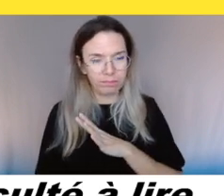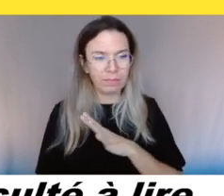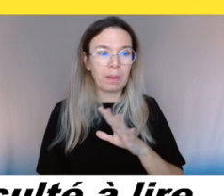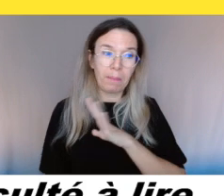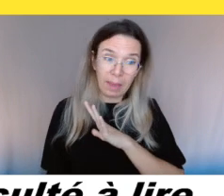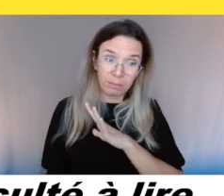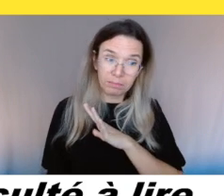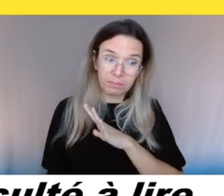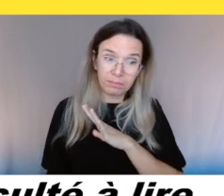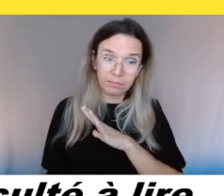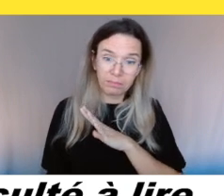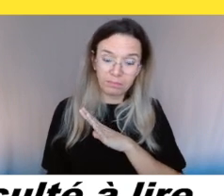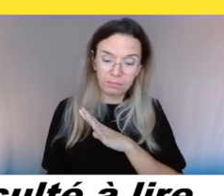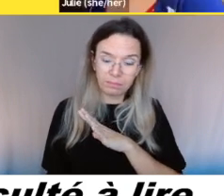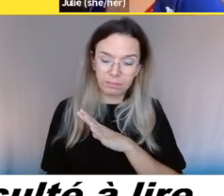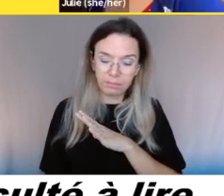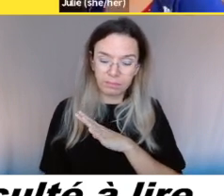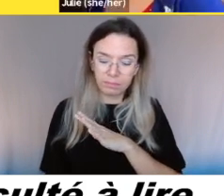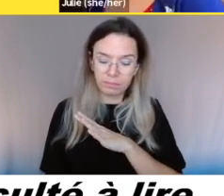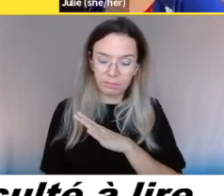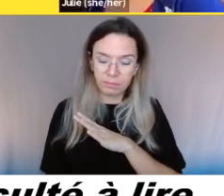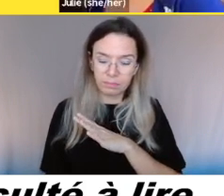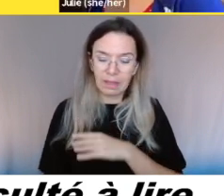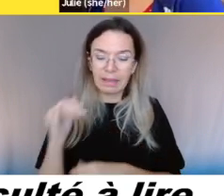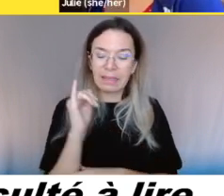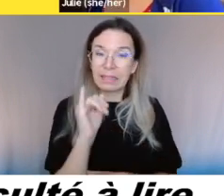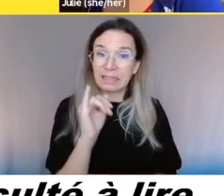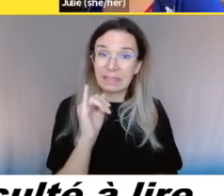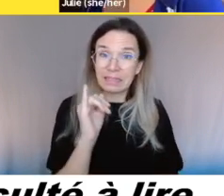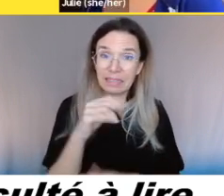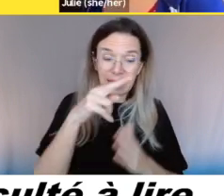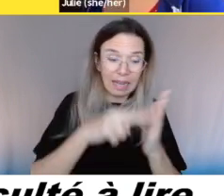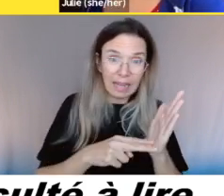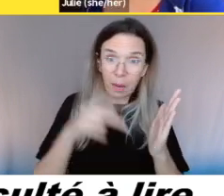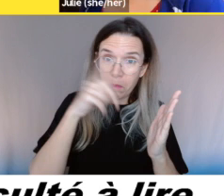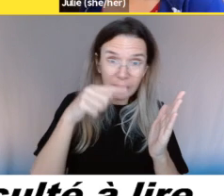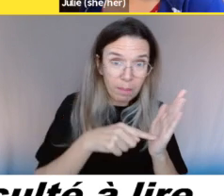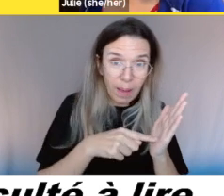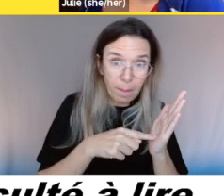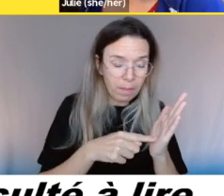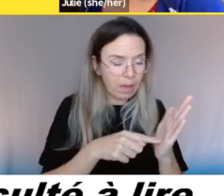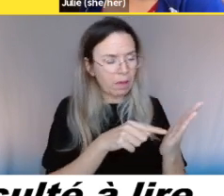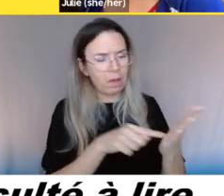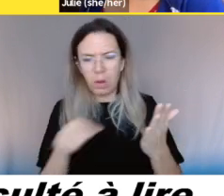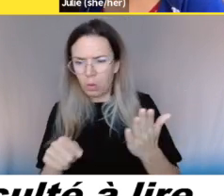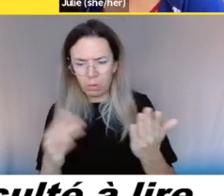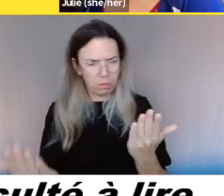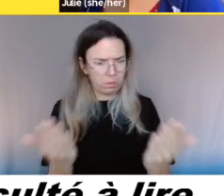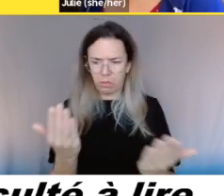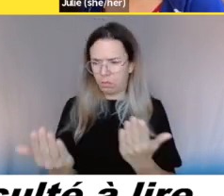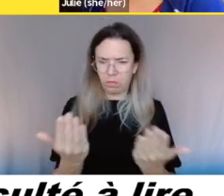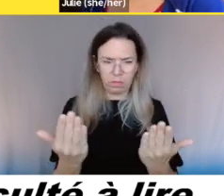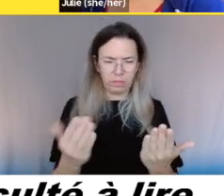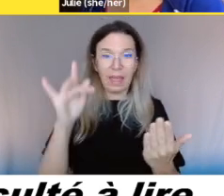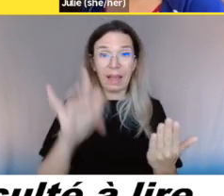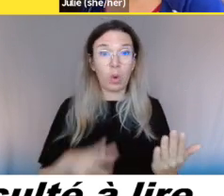en ligne et qui te répondent. « Les étiquettes pour produits de consommation doivent